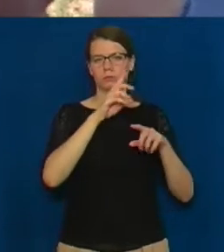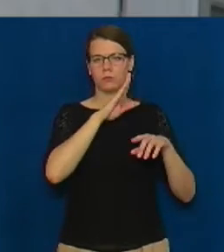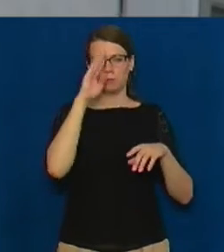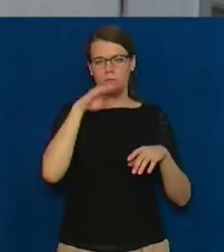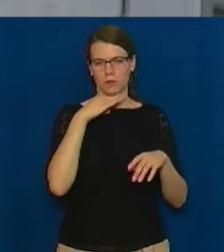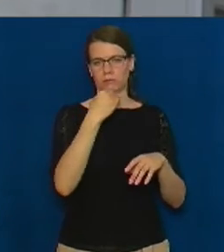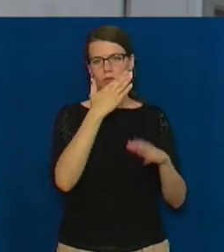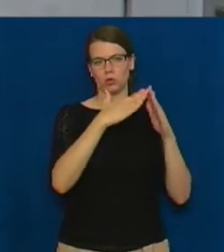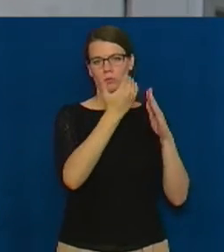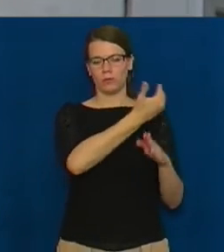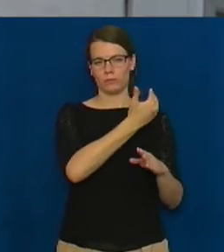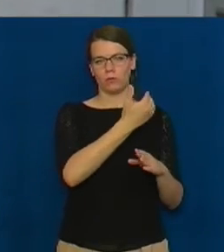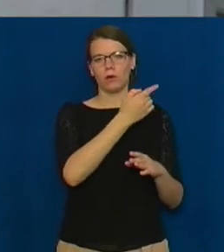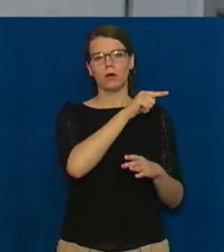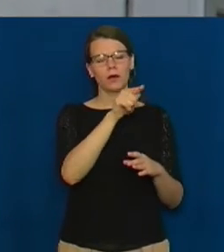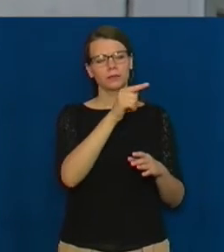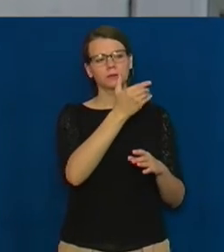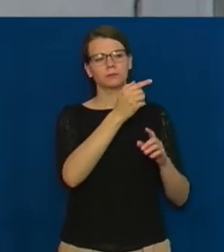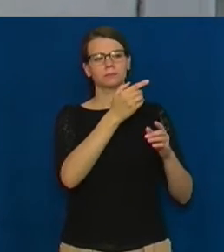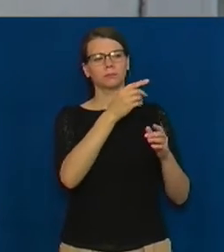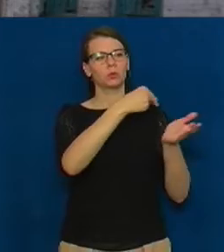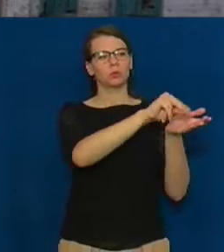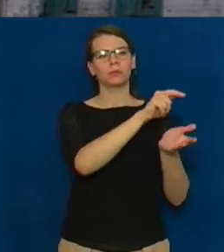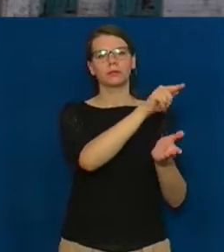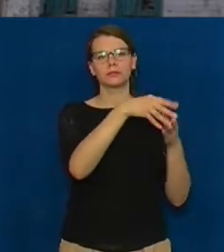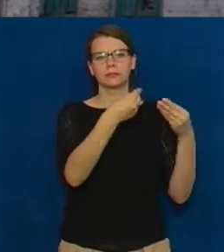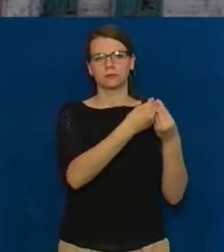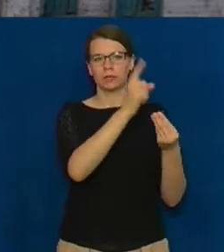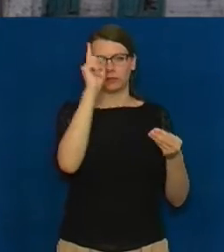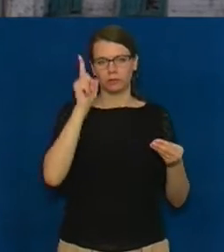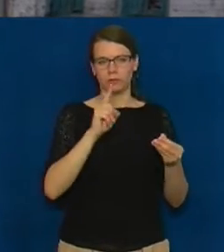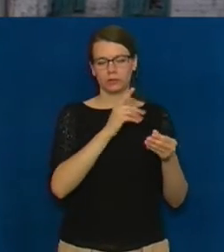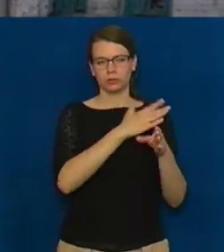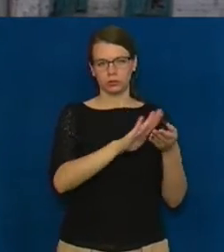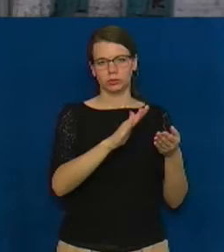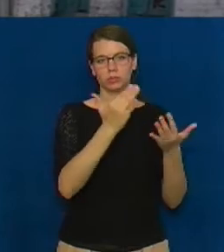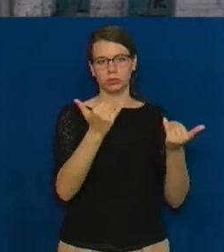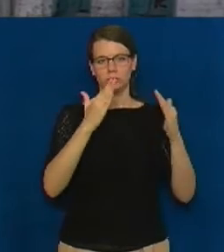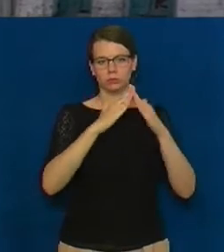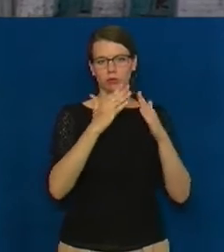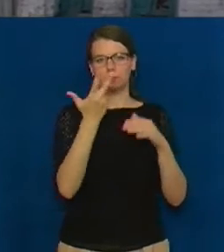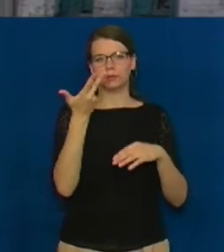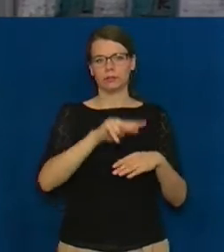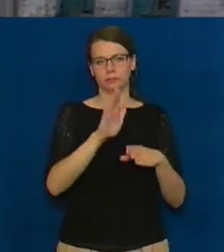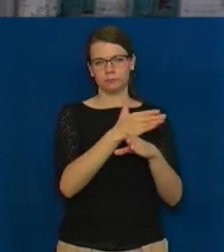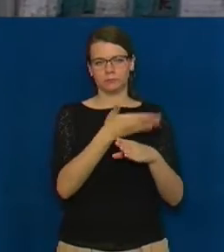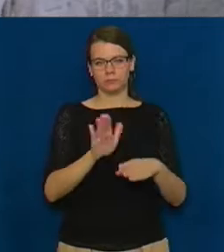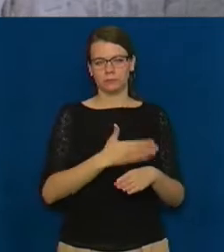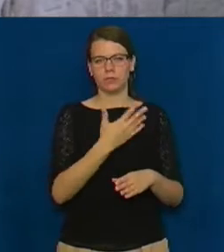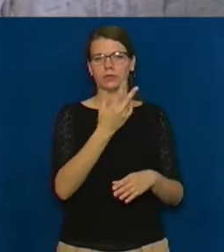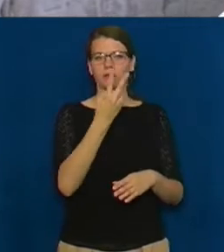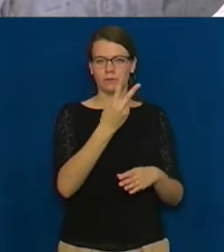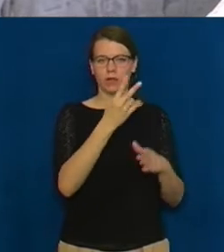придбали помешкання у єврейської родини. Нині будинок поділено на три частини. У двох живуть люди, одна не заселена.